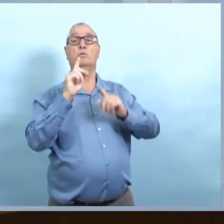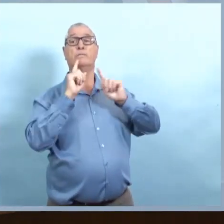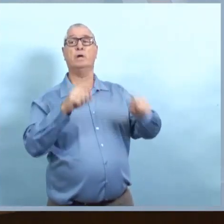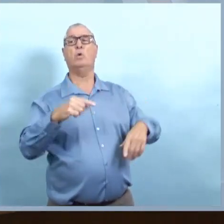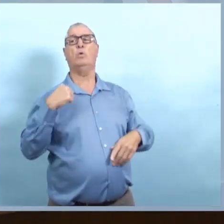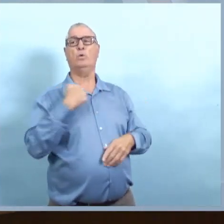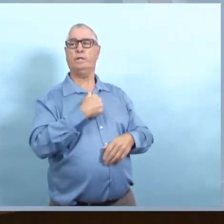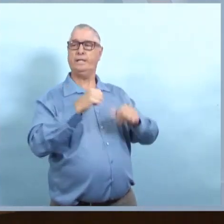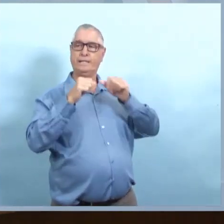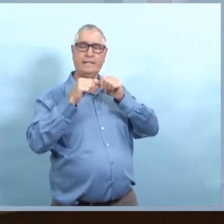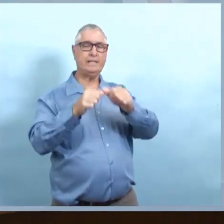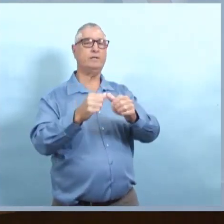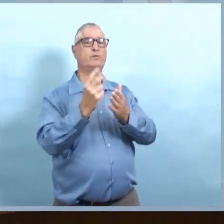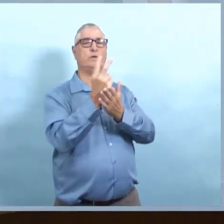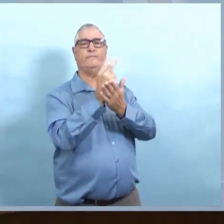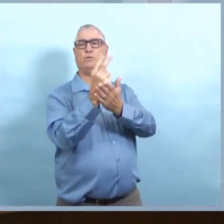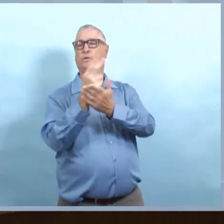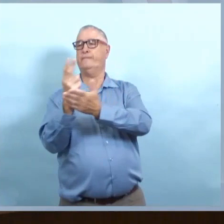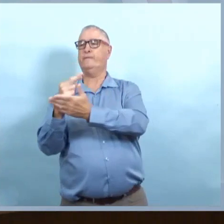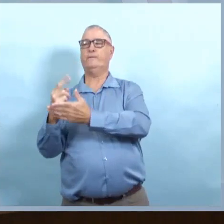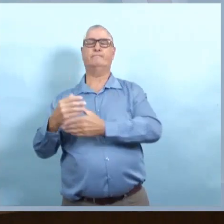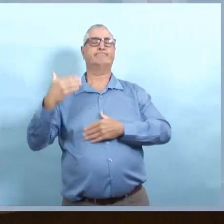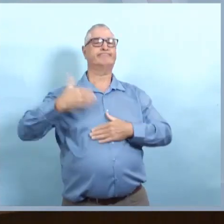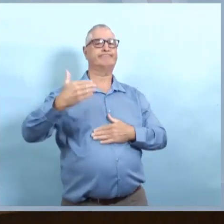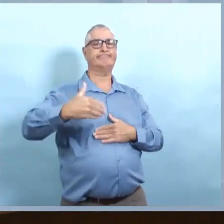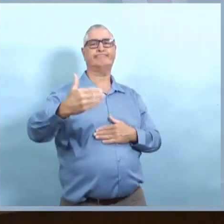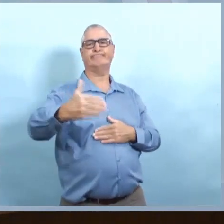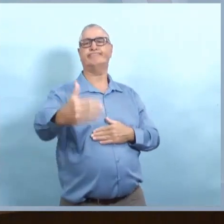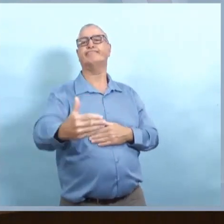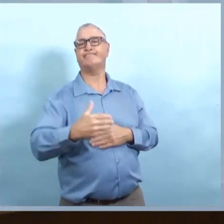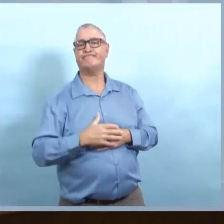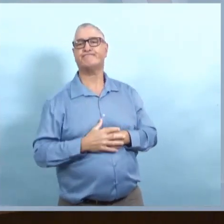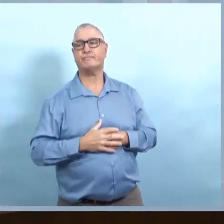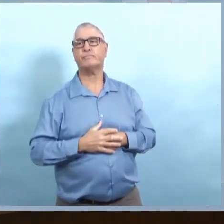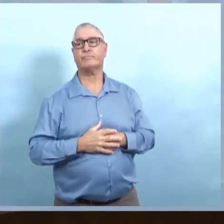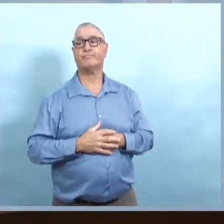quelles sont les ressources additionnelles qui vont être mises en oeuvre pour aider Info Santé?